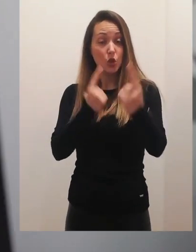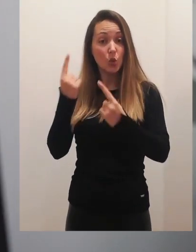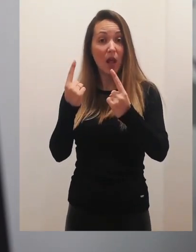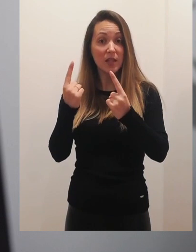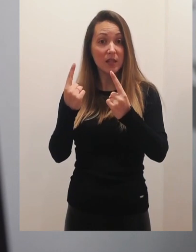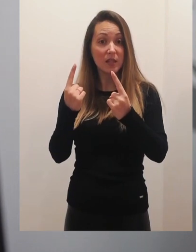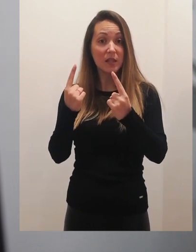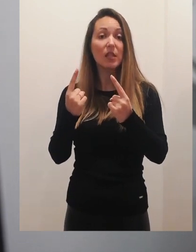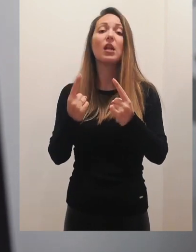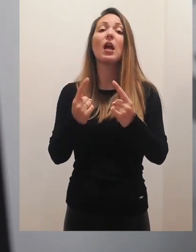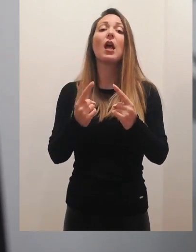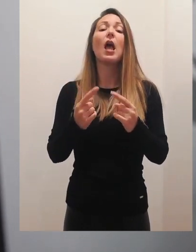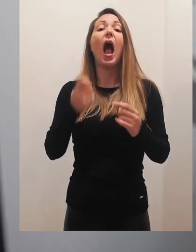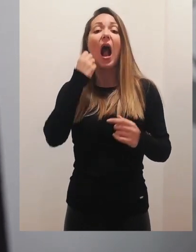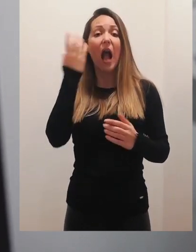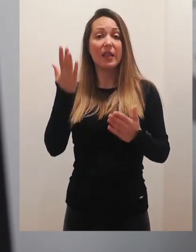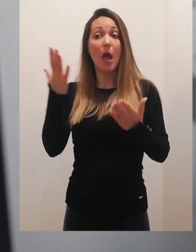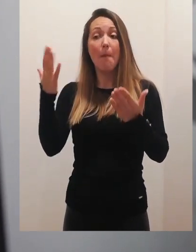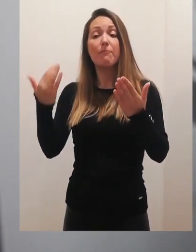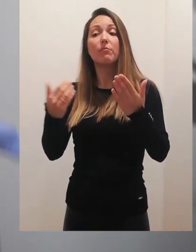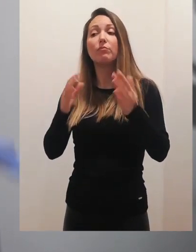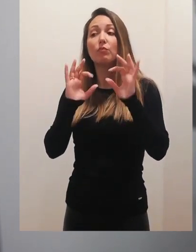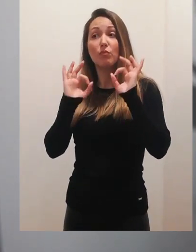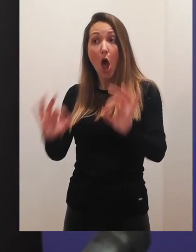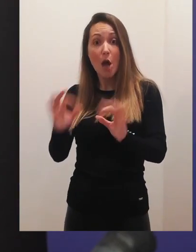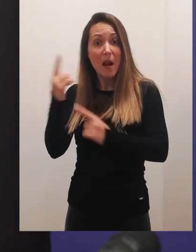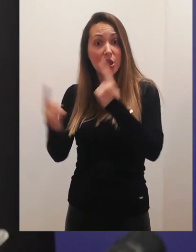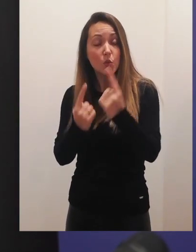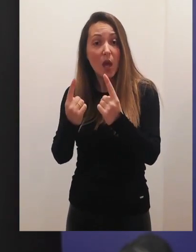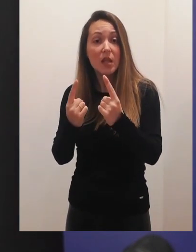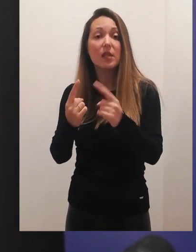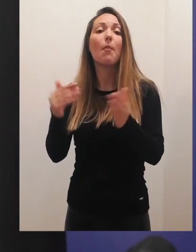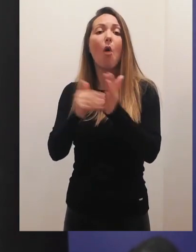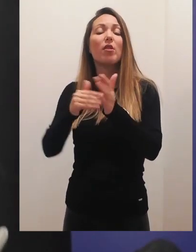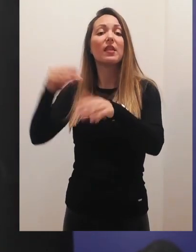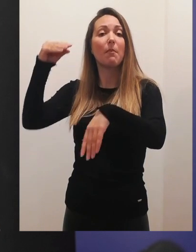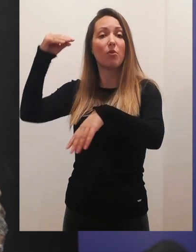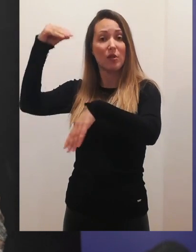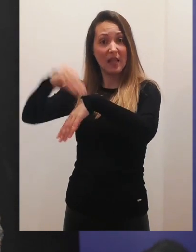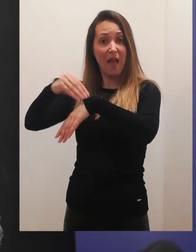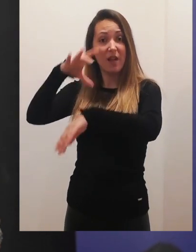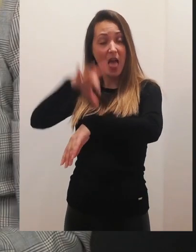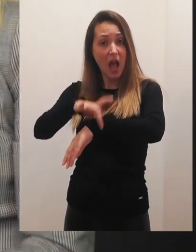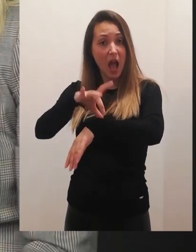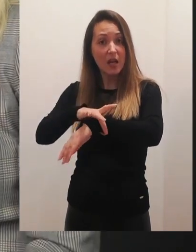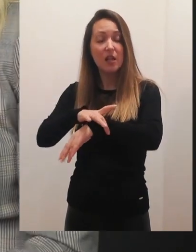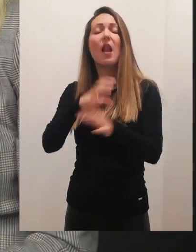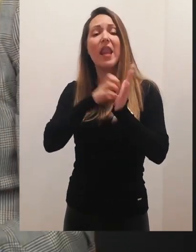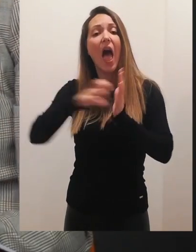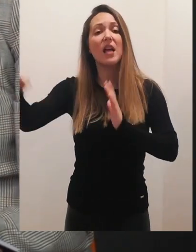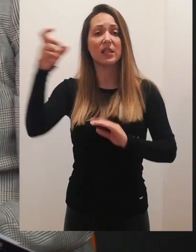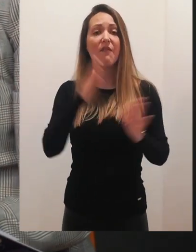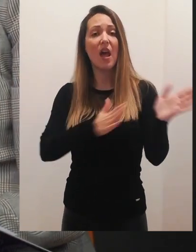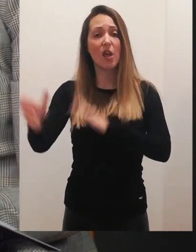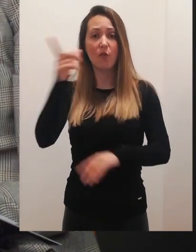postanje ne normalizuje i dok bolesnice ne određu ponovu u teliku da se jave svojim lekarima apsolutno moraju da nastave da